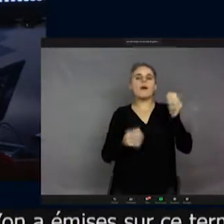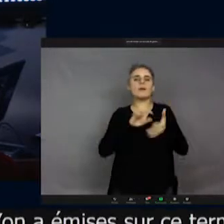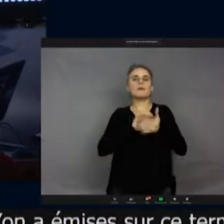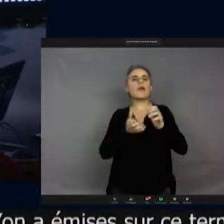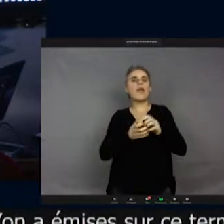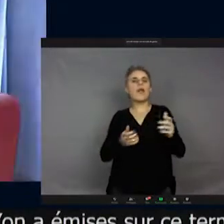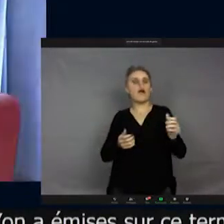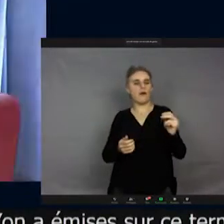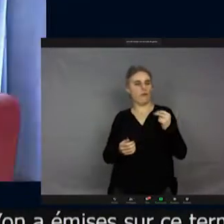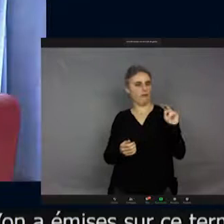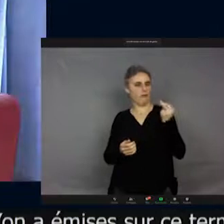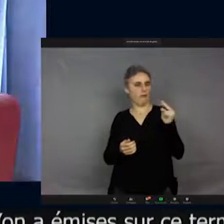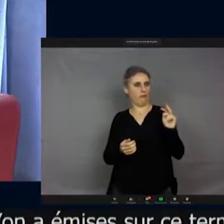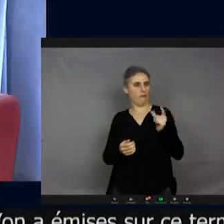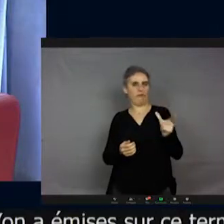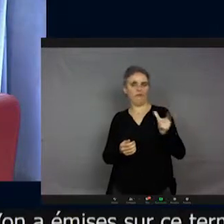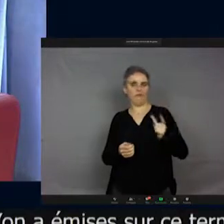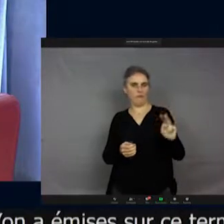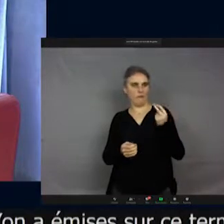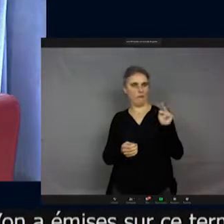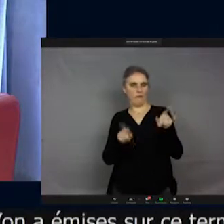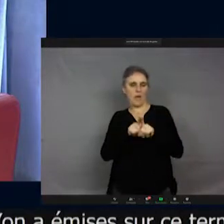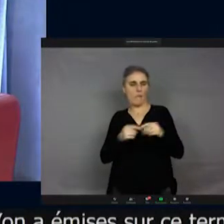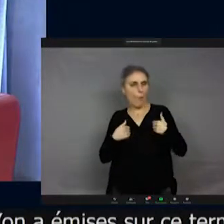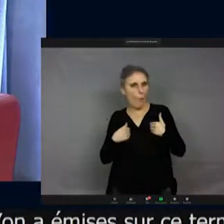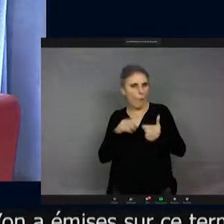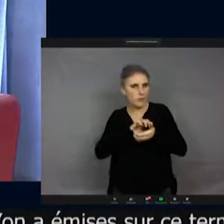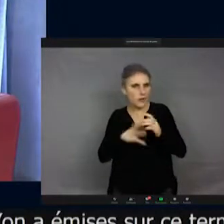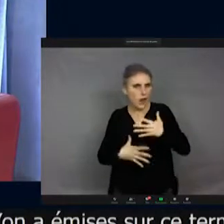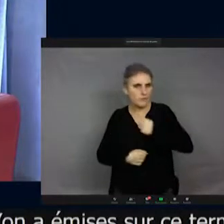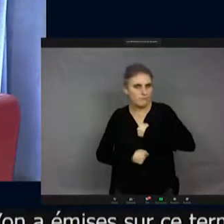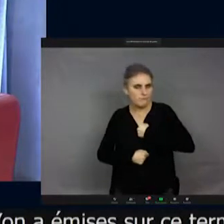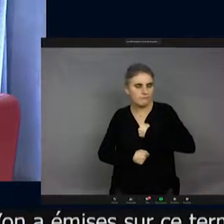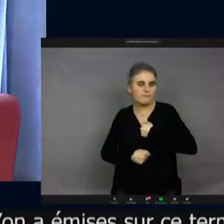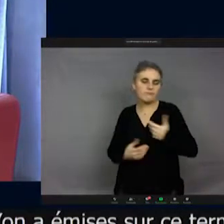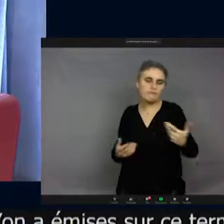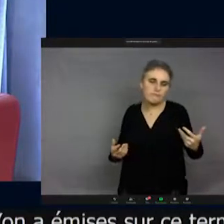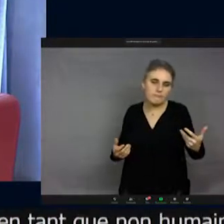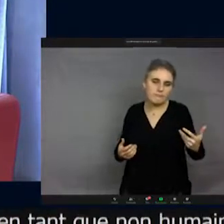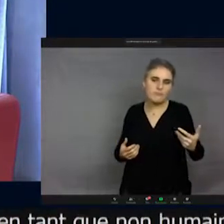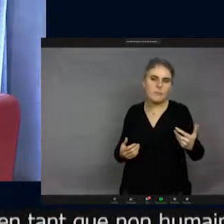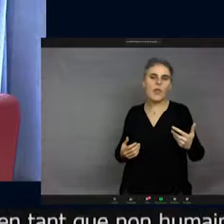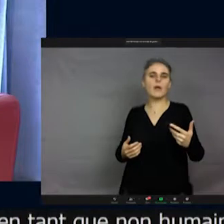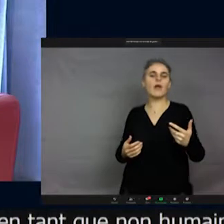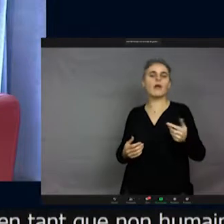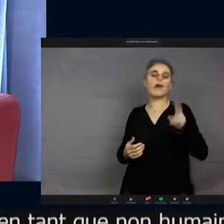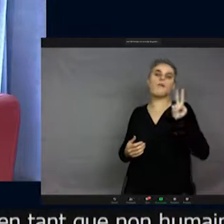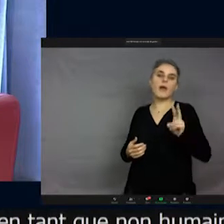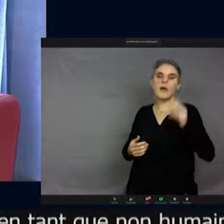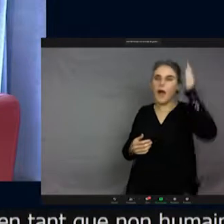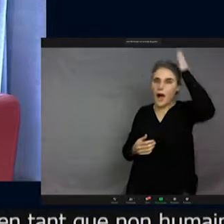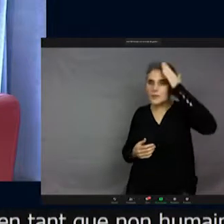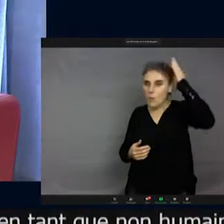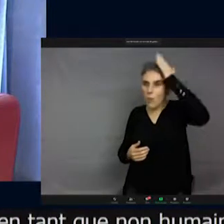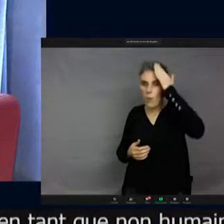humains. et voilà. Donc, on a déjà du mal à classer des animaux sentients, des animaux pourtant vraiment très